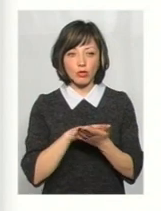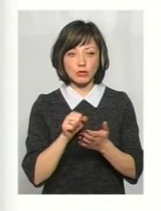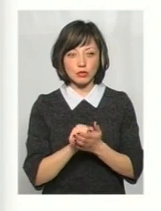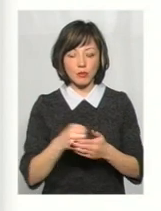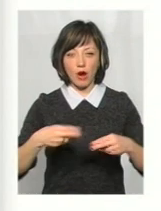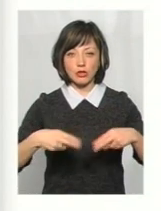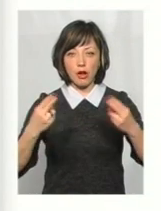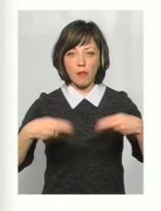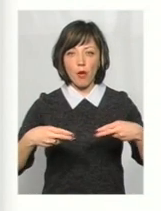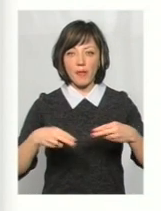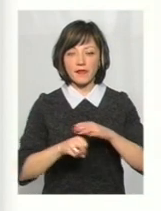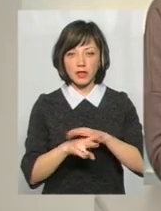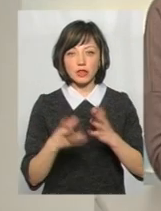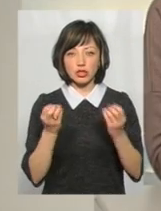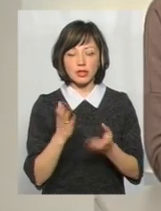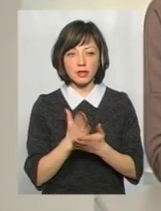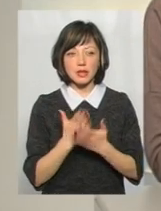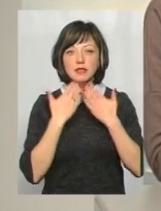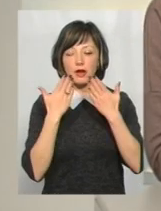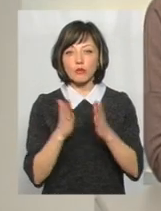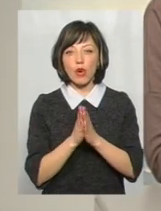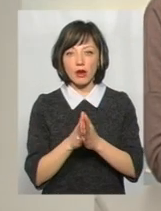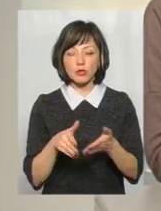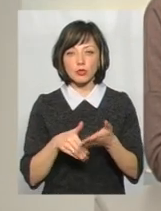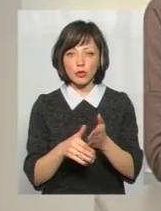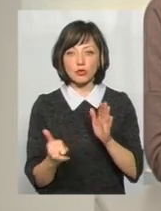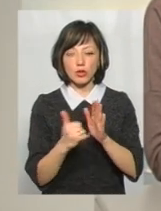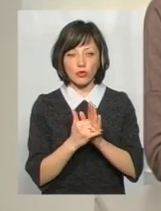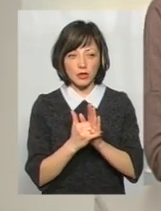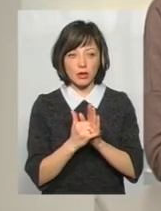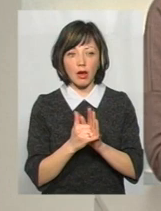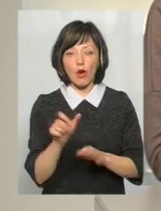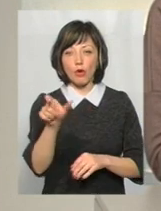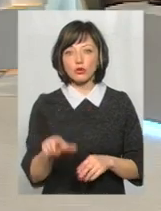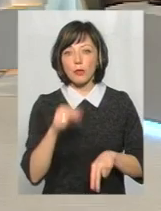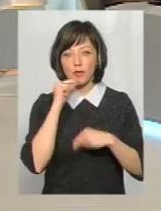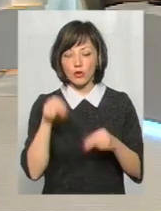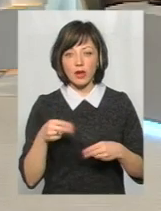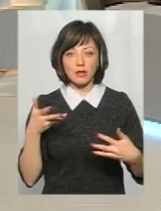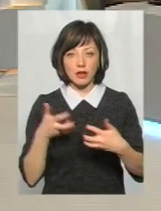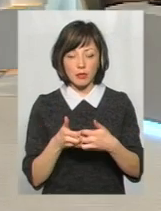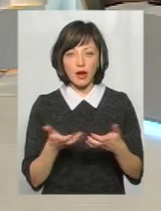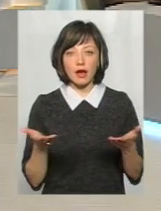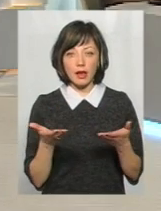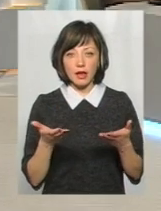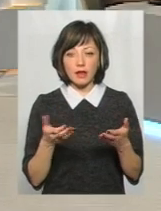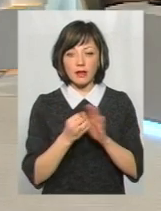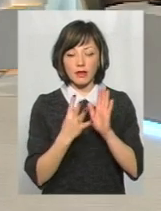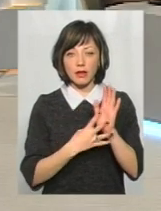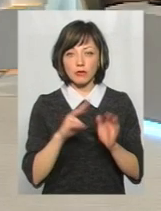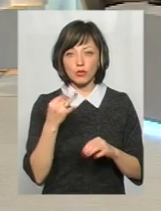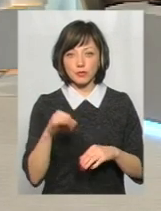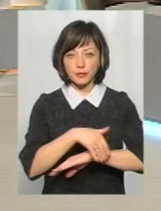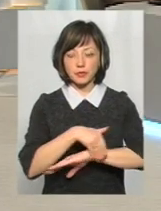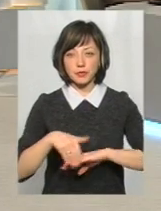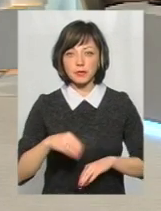шлагбаум і втік. А ще є звернення з проханням допомогти встановити особу-винуватця ДТП, який 19 лютого